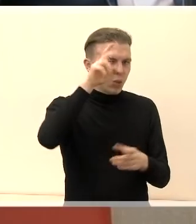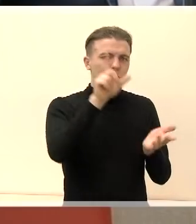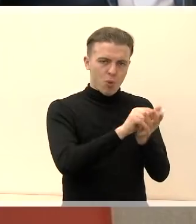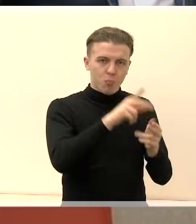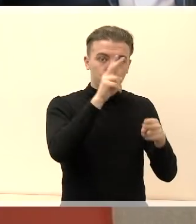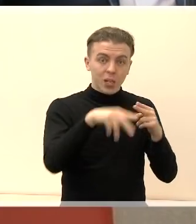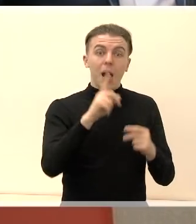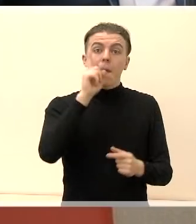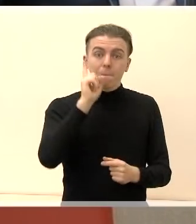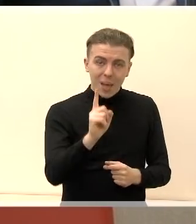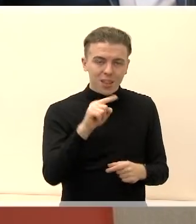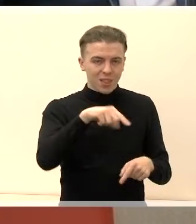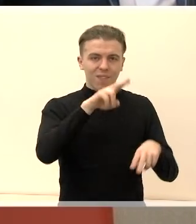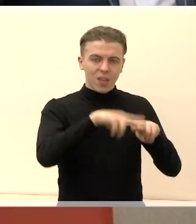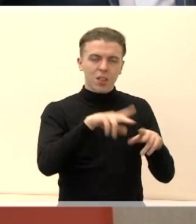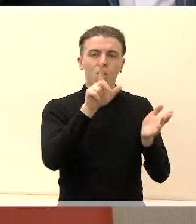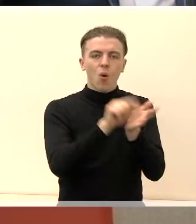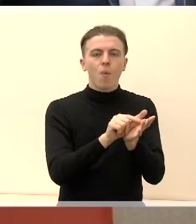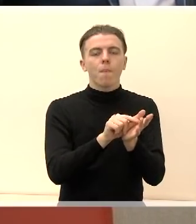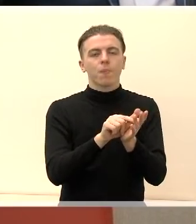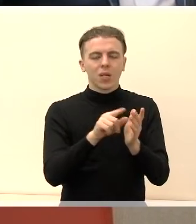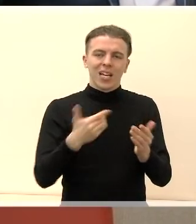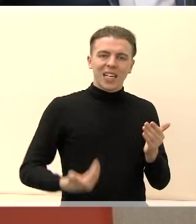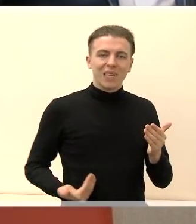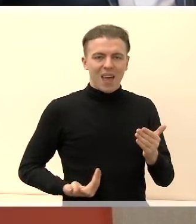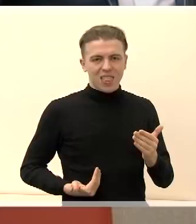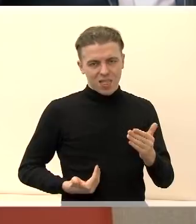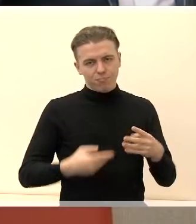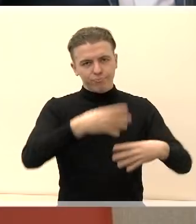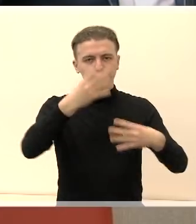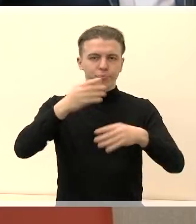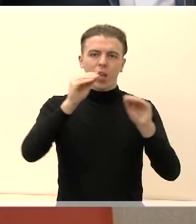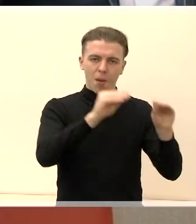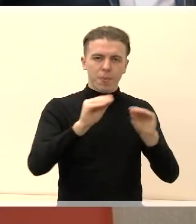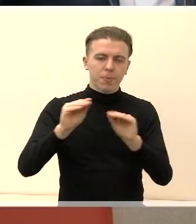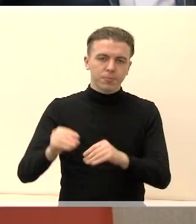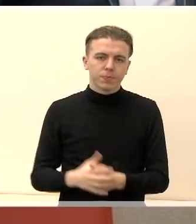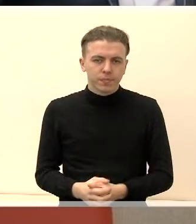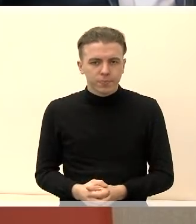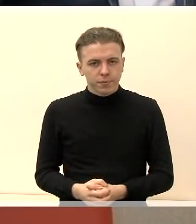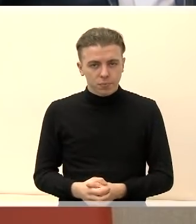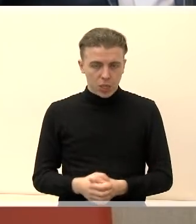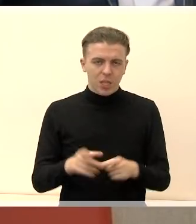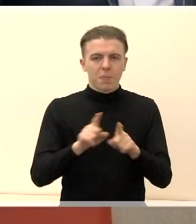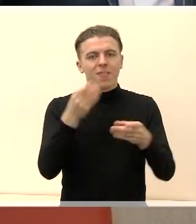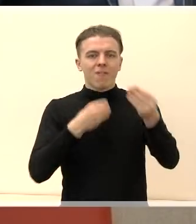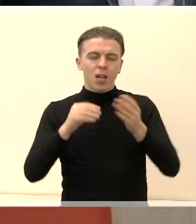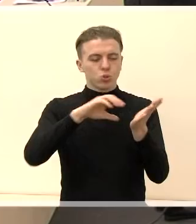vieto turi išaukti visai gyvenamosis kvartalas ir verslo, kaip skait, kabineta.